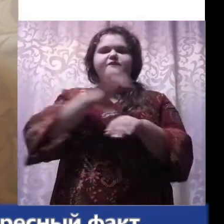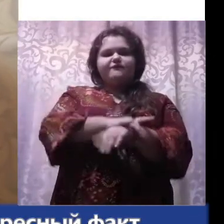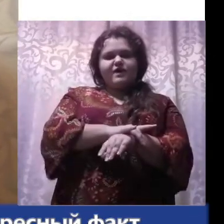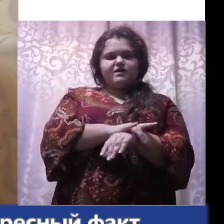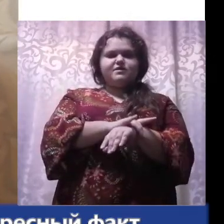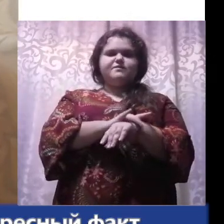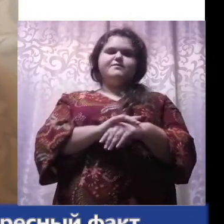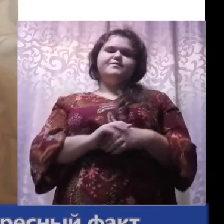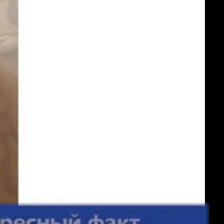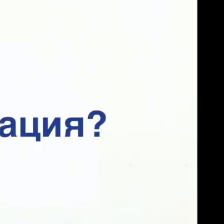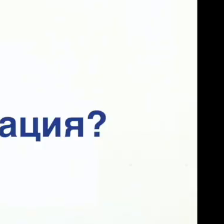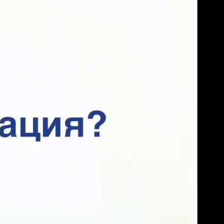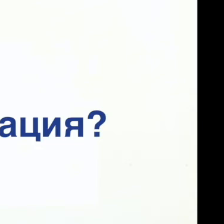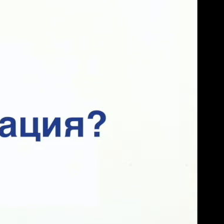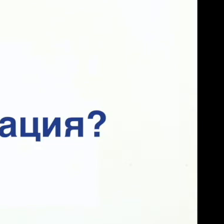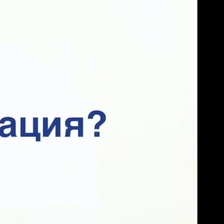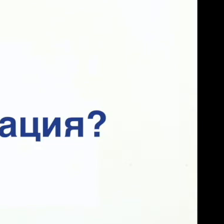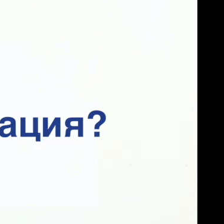интересный факт.